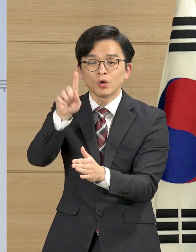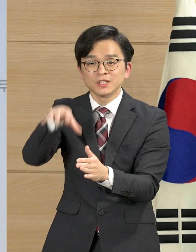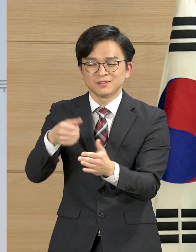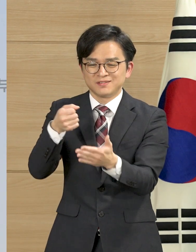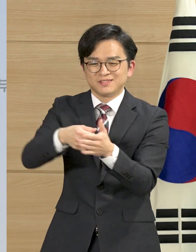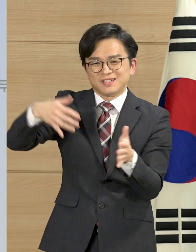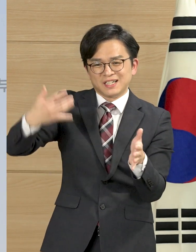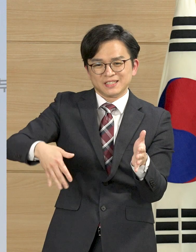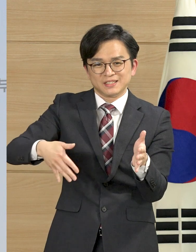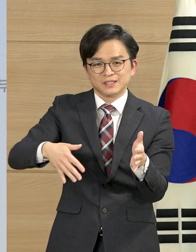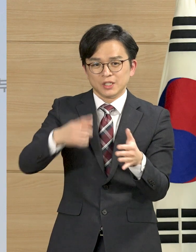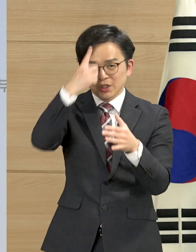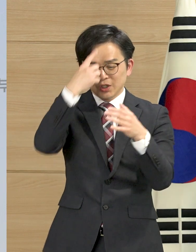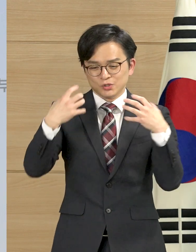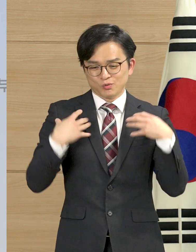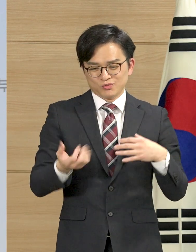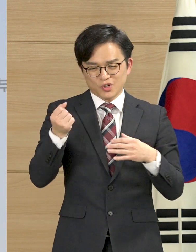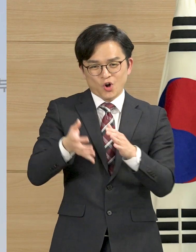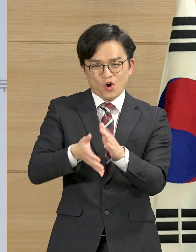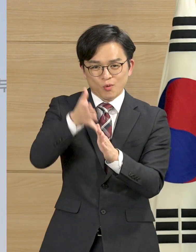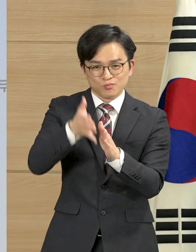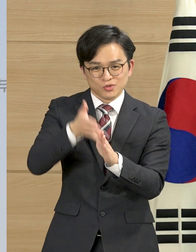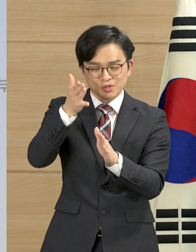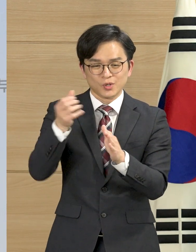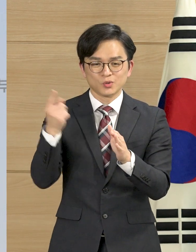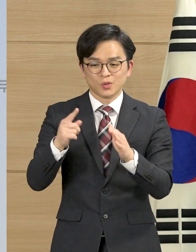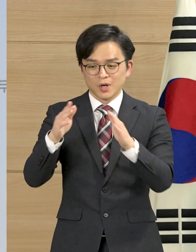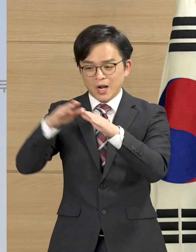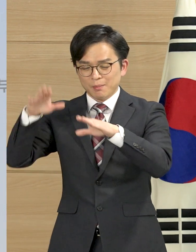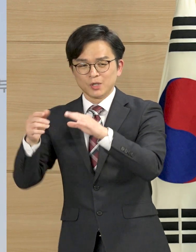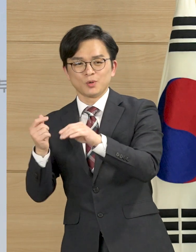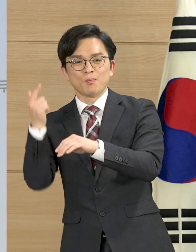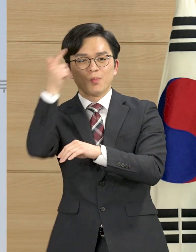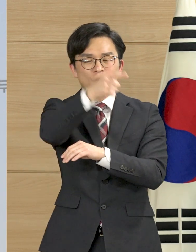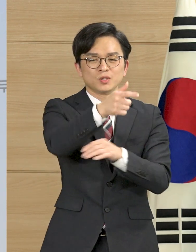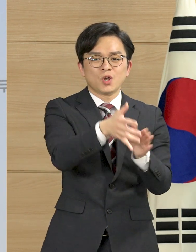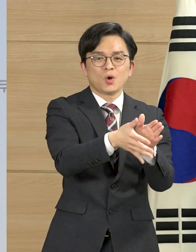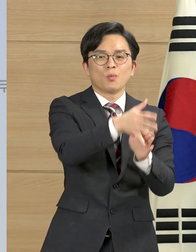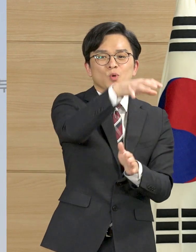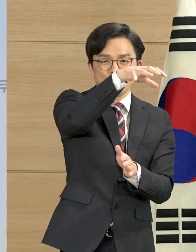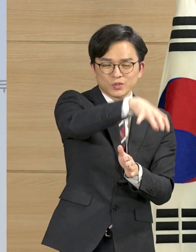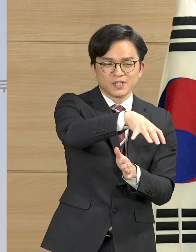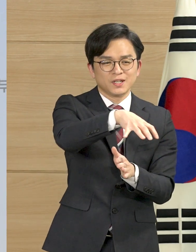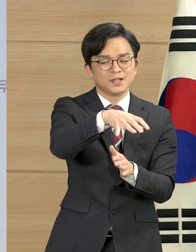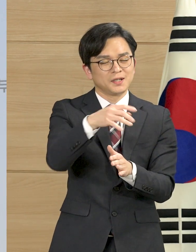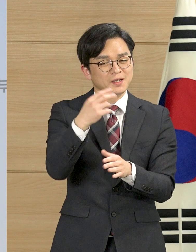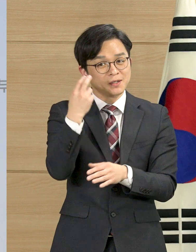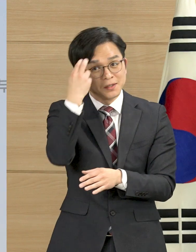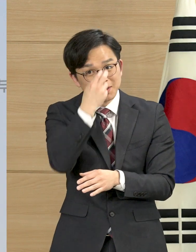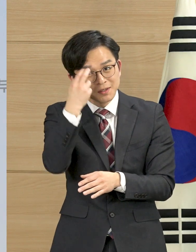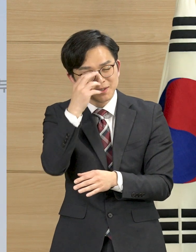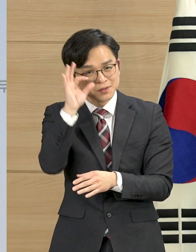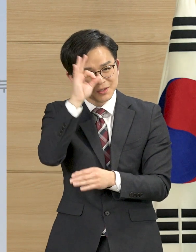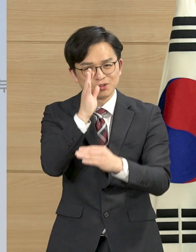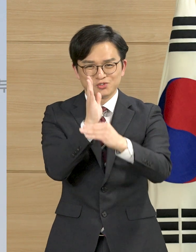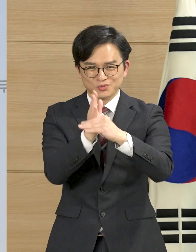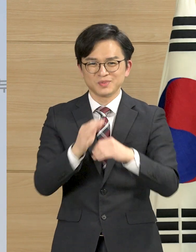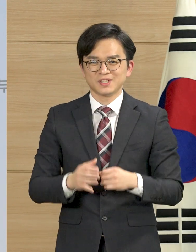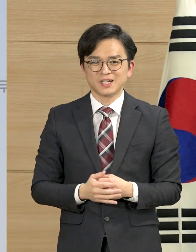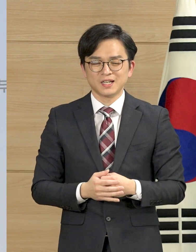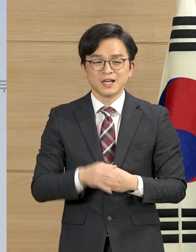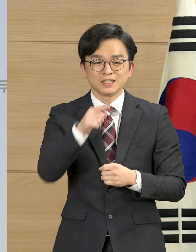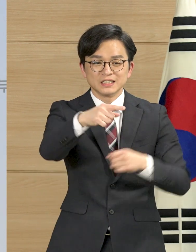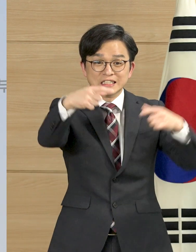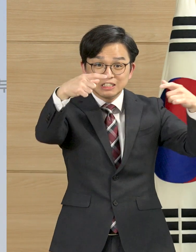정부가 운용하고 주민들이 거주하는 지역과 거리가 있는 지역을 검토 중에 있습니다. 장소에 대해서는